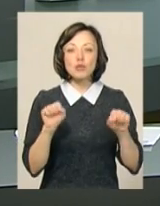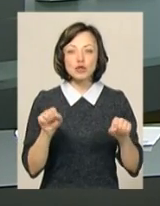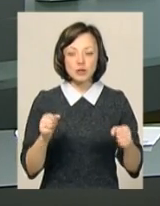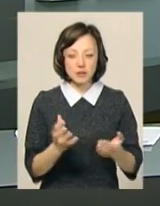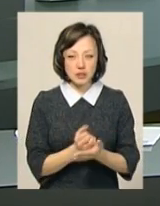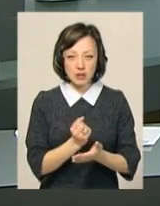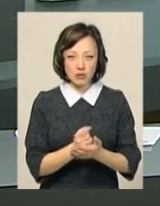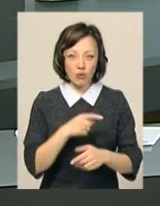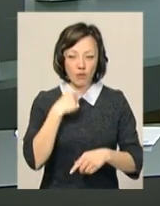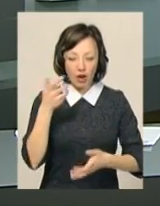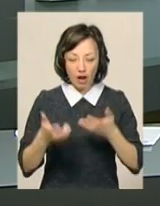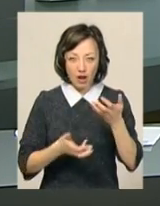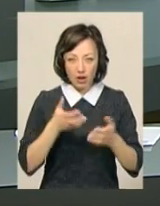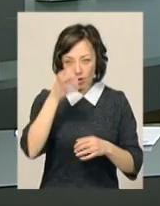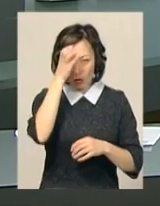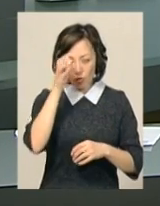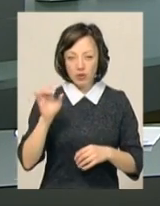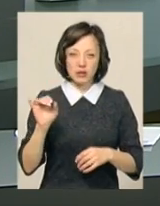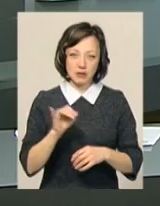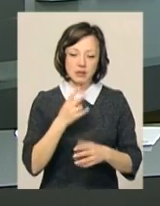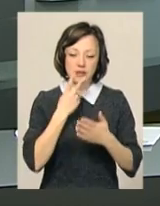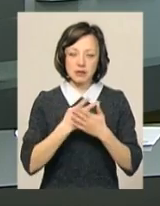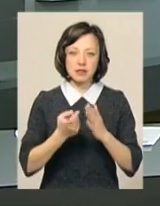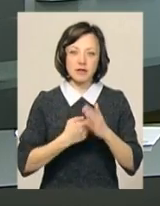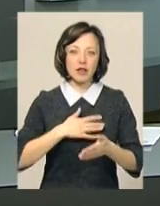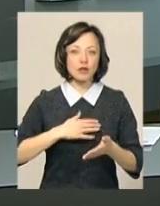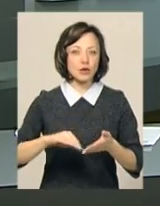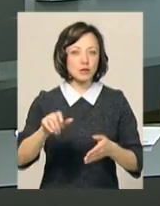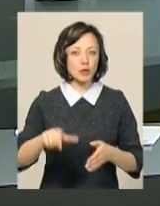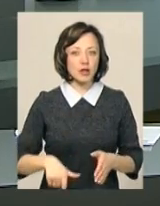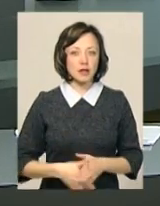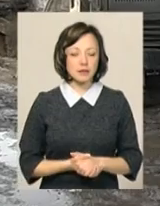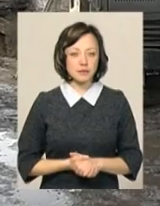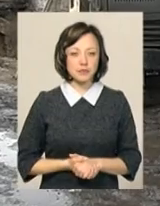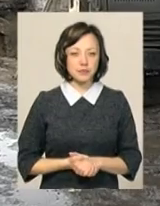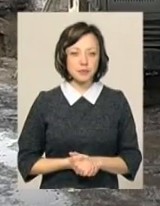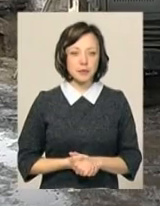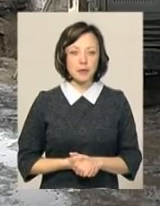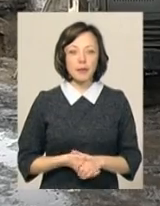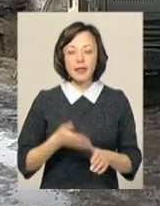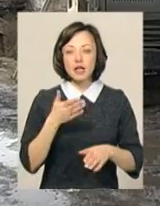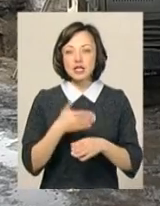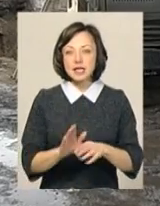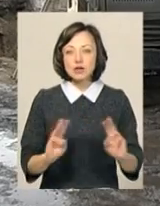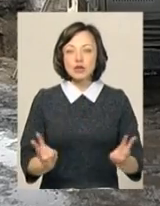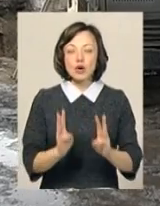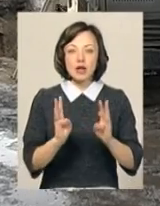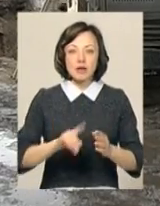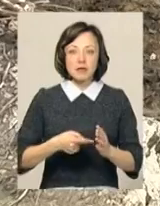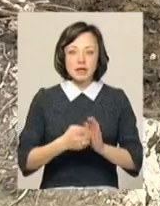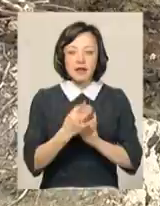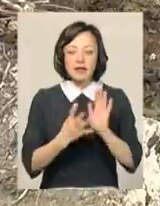знахідки, говорять археологи та пам'ятоохоронці, дізнавалася Надія Драганчук. Частину згорілого Проскурова 19